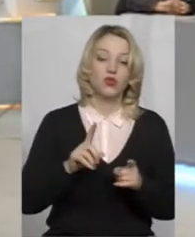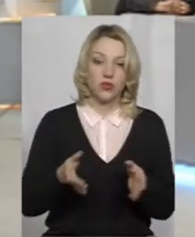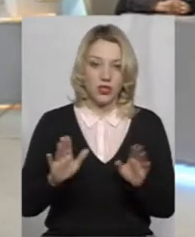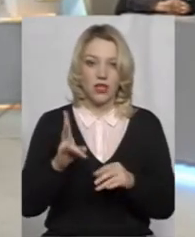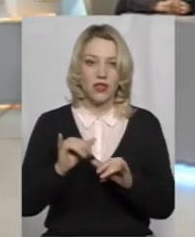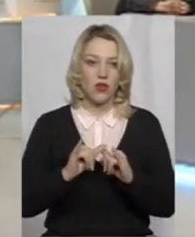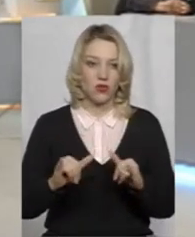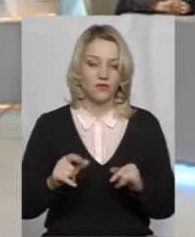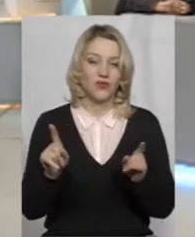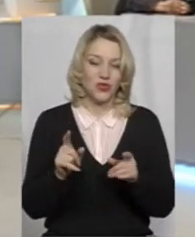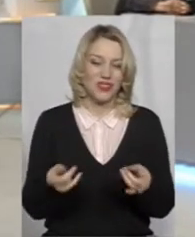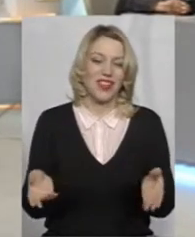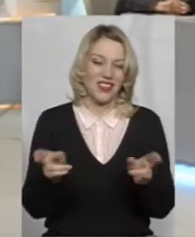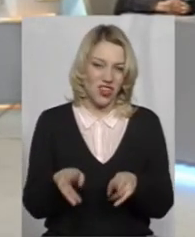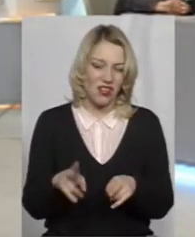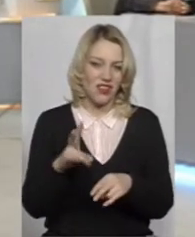лишається, але так.